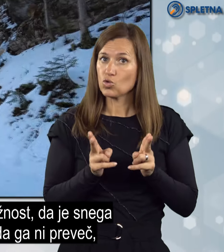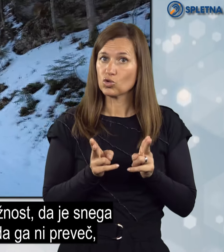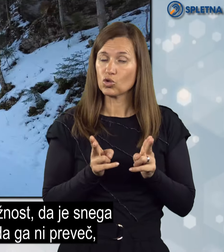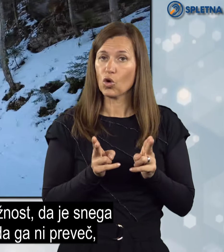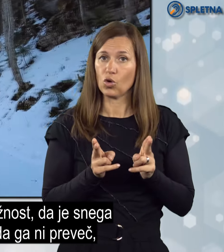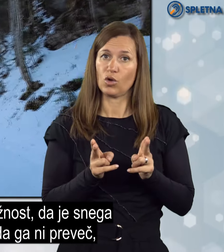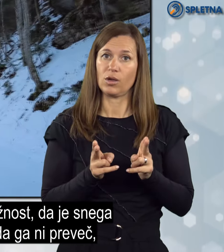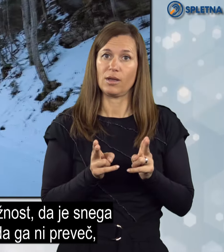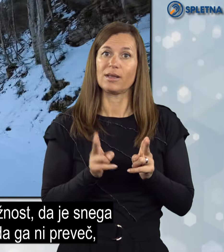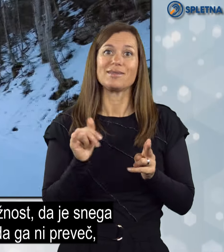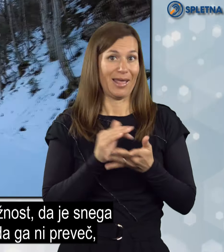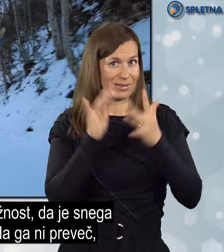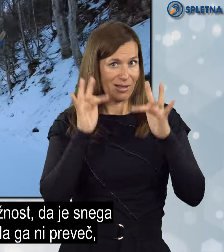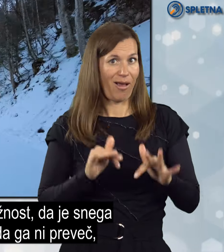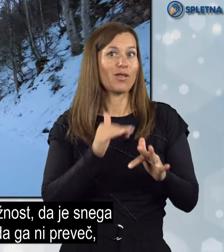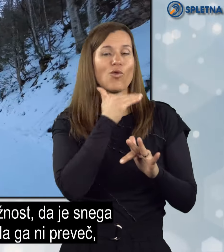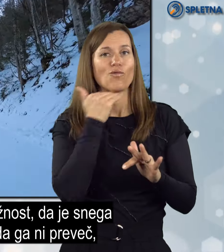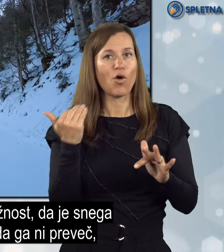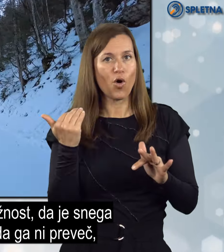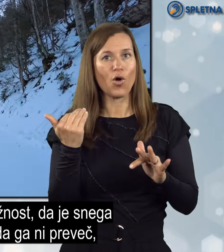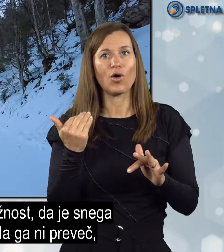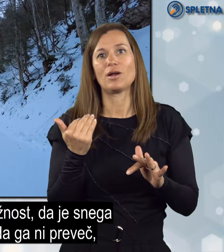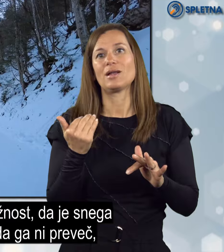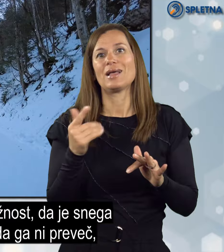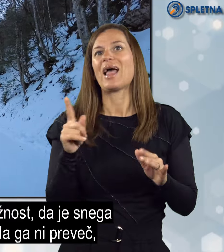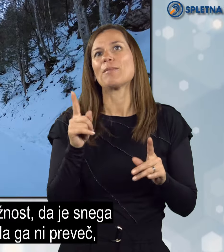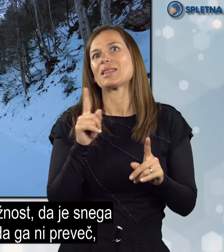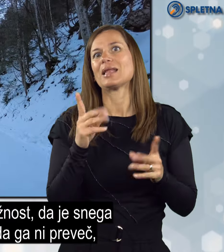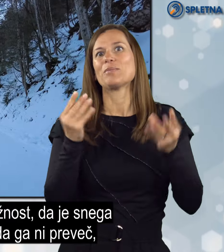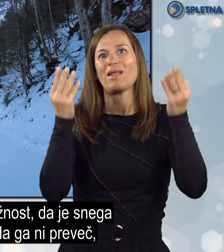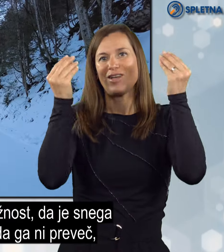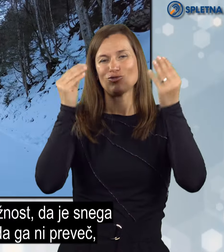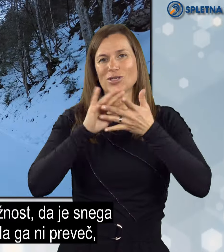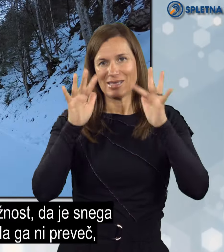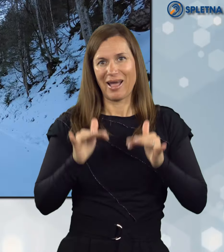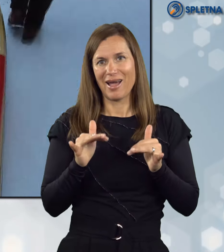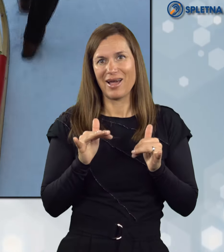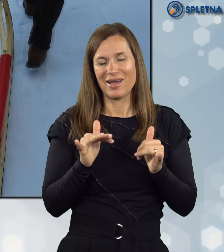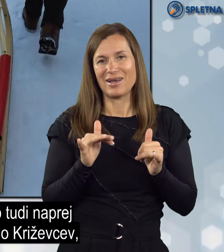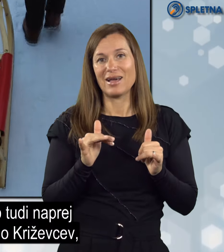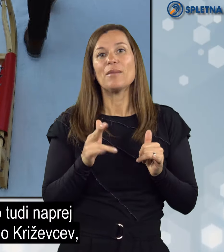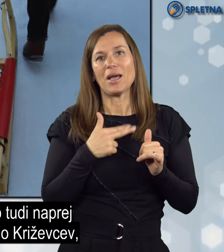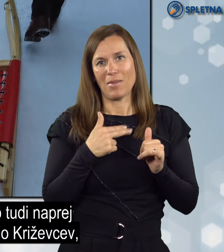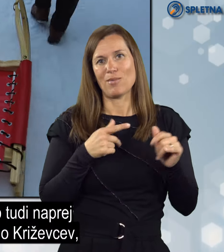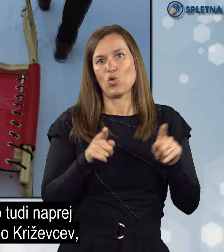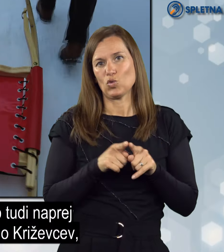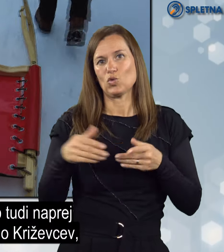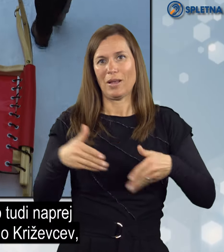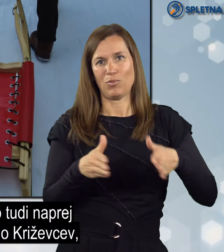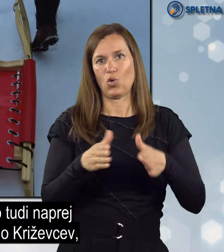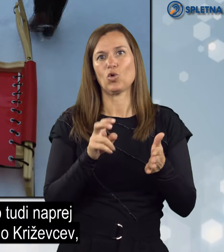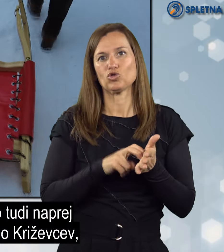kadar je pa tudi možnost, da je snega dovolj, oziroma bom rekel, da ga ni preveč. Imamo pa tudi